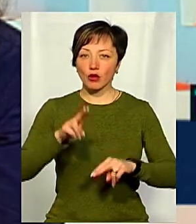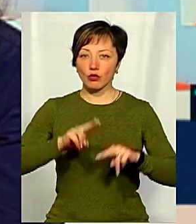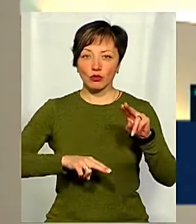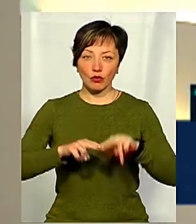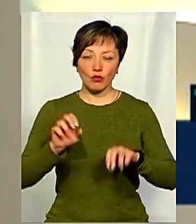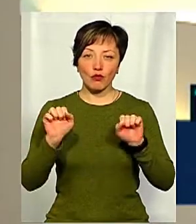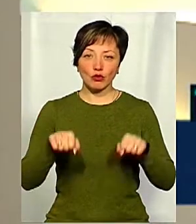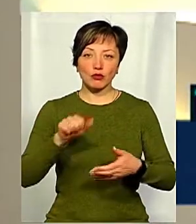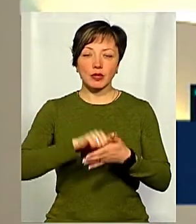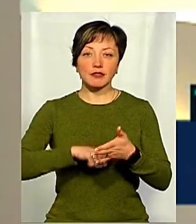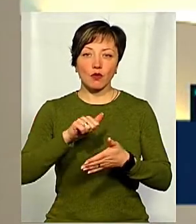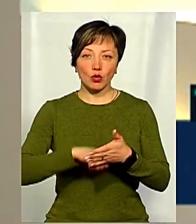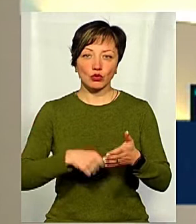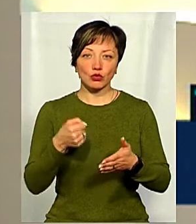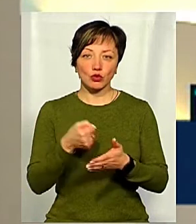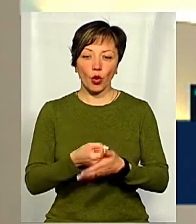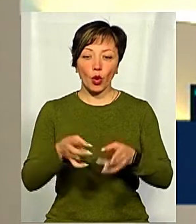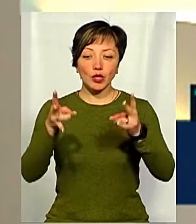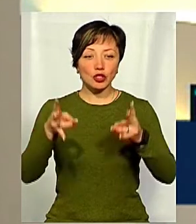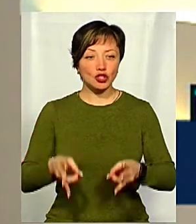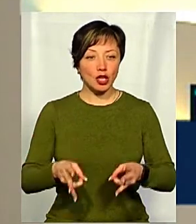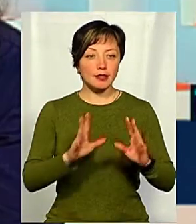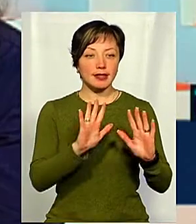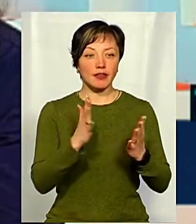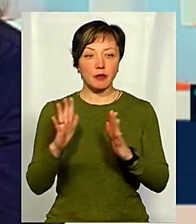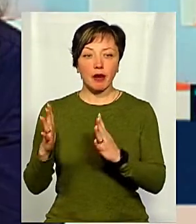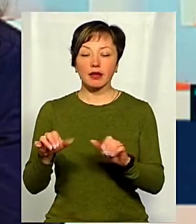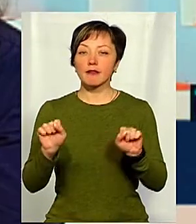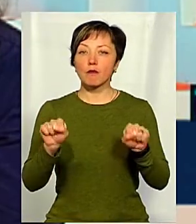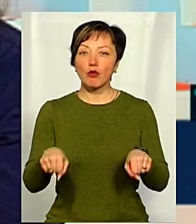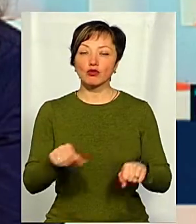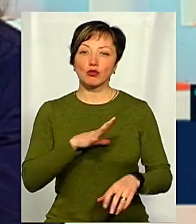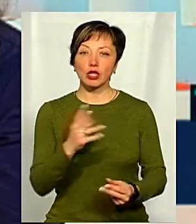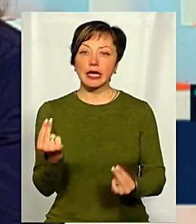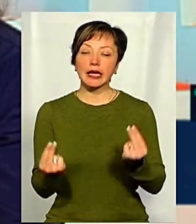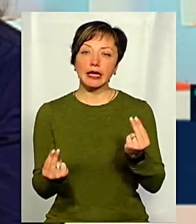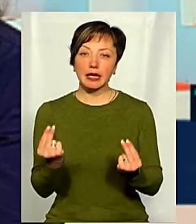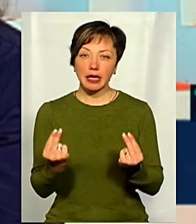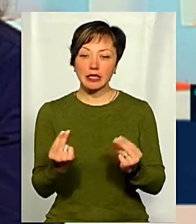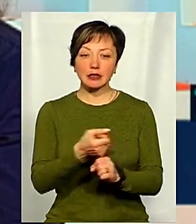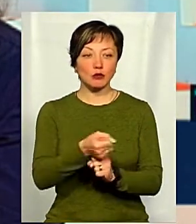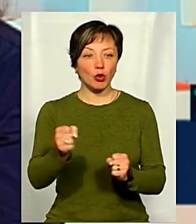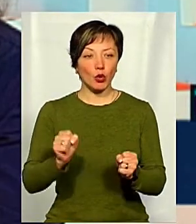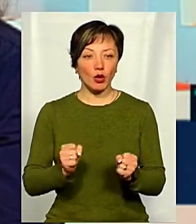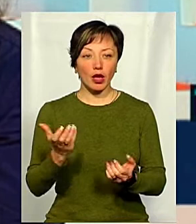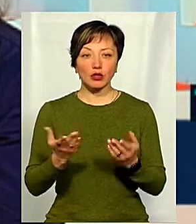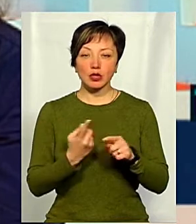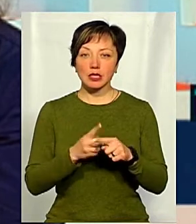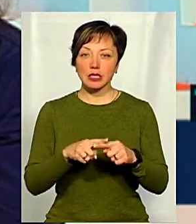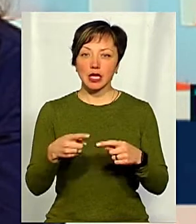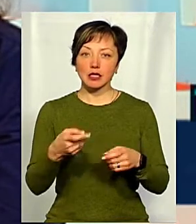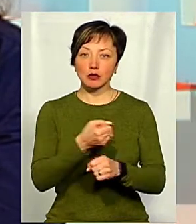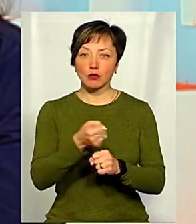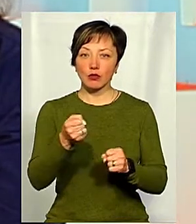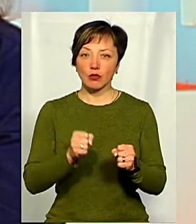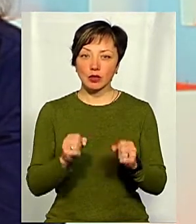можуть призводити до нещасних випадків. Це можуть бути ігри з тією ж самою зброєю, якщо ця зброя зберігається